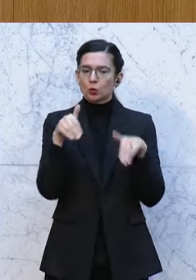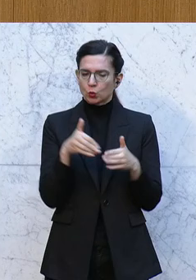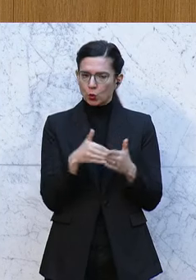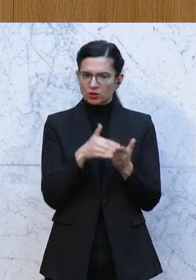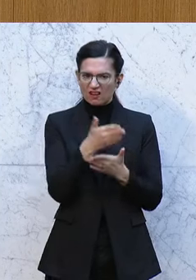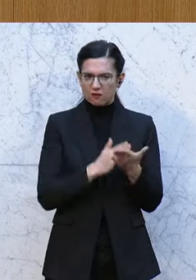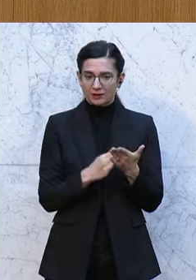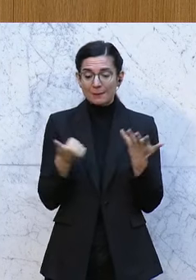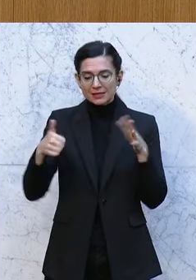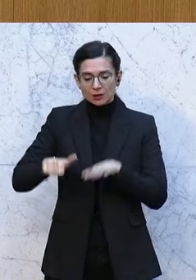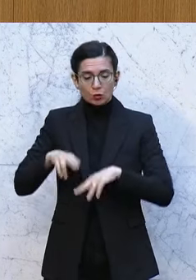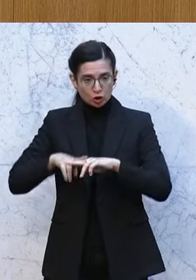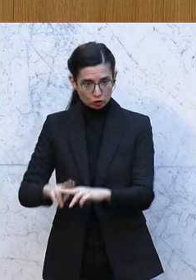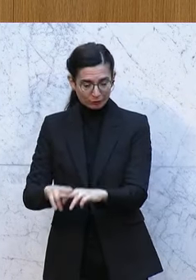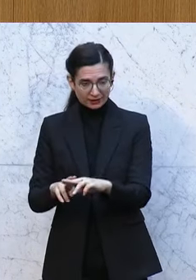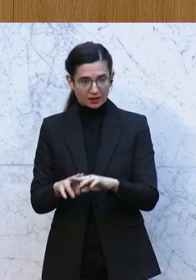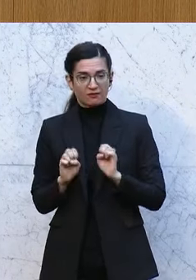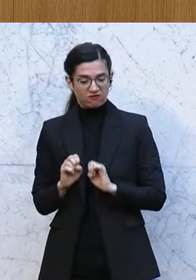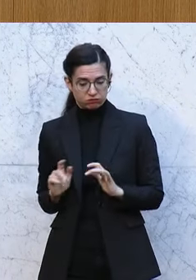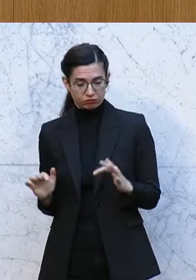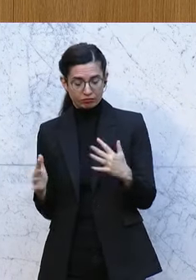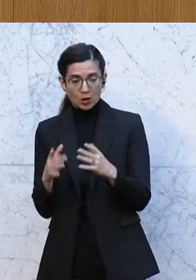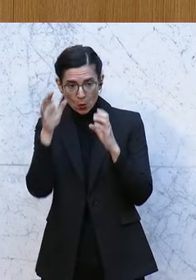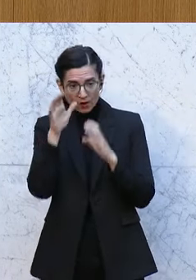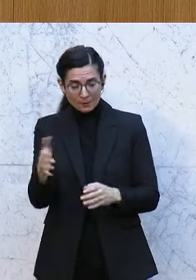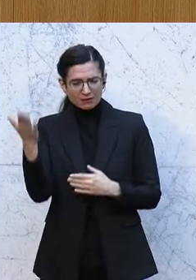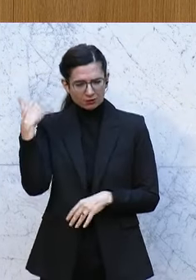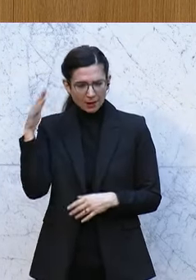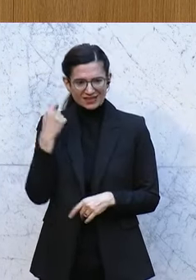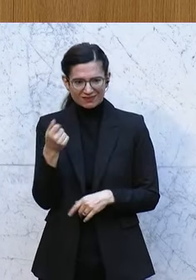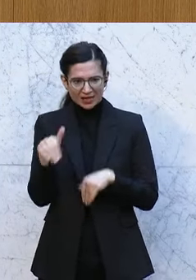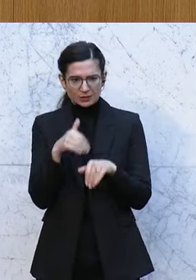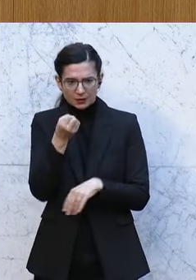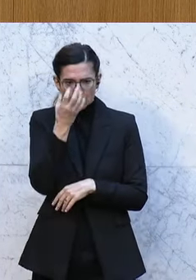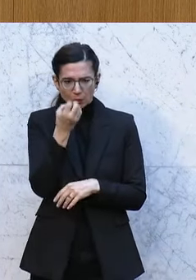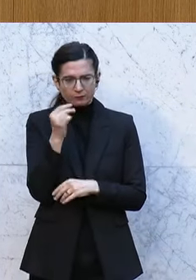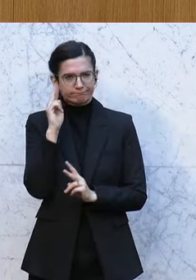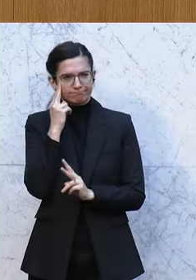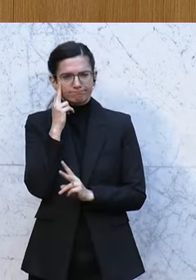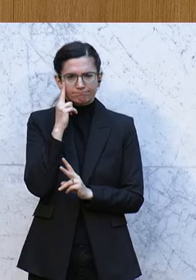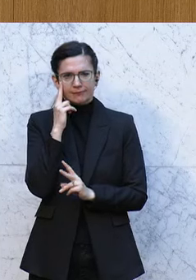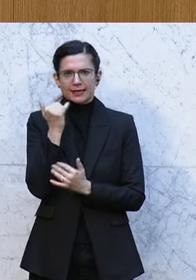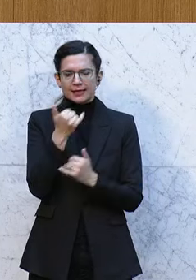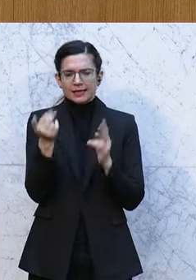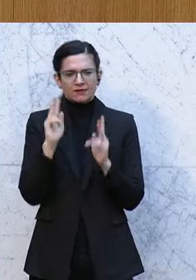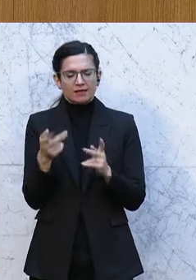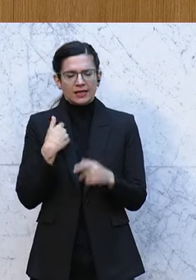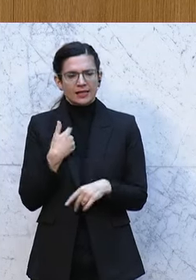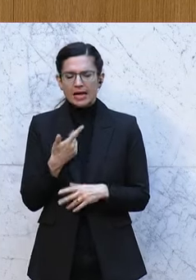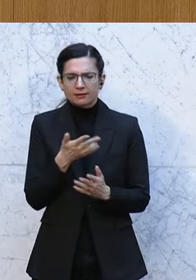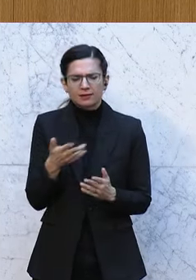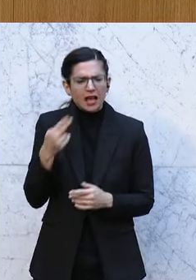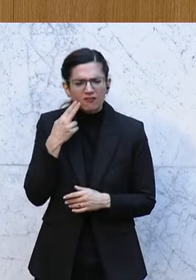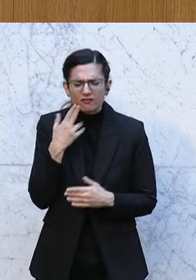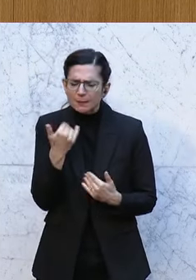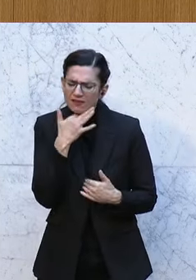Aber circa sechs Monate nach Beginn der Epidemie hat die ÖVP, damals Finanzminister Blümel, nachgedacht, wie können wir den Konzernen möglichst viel